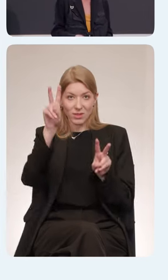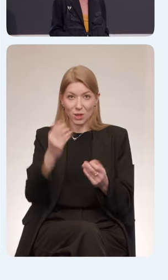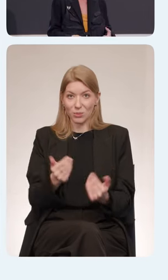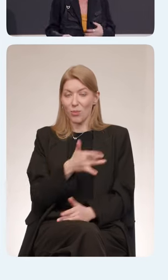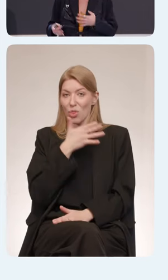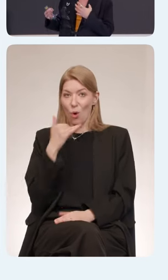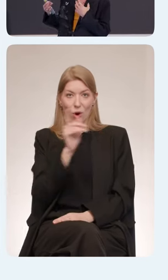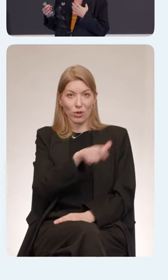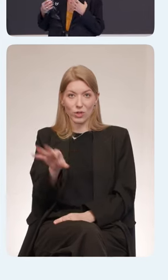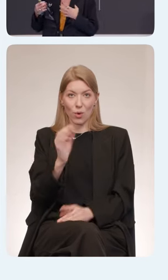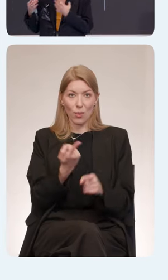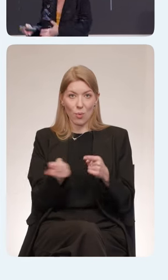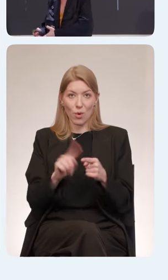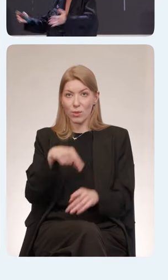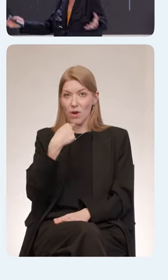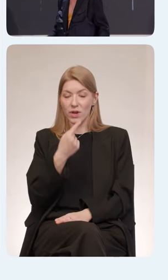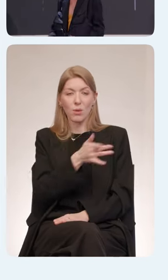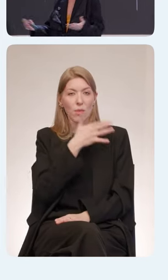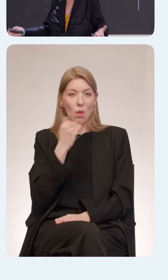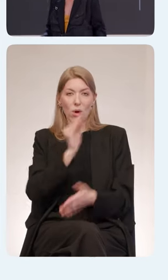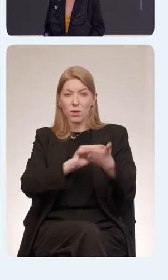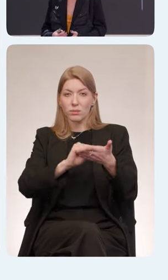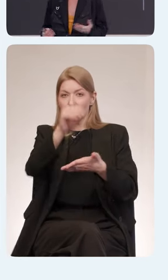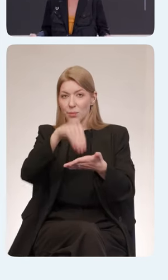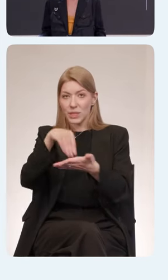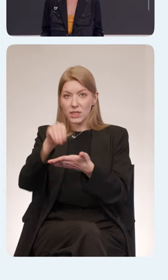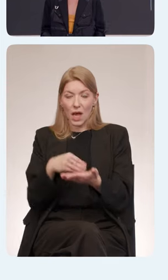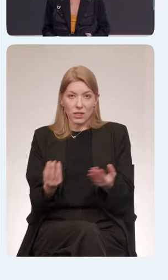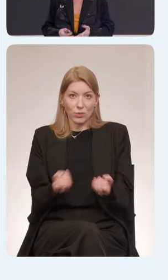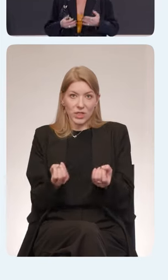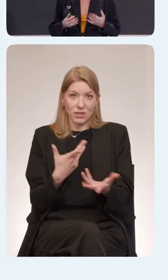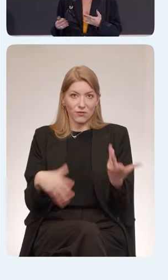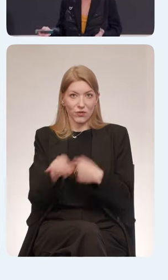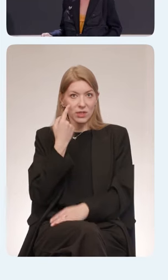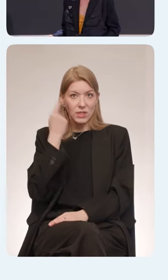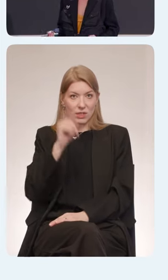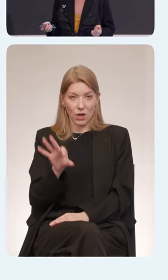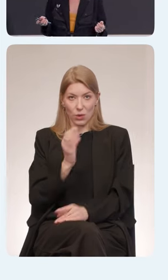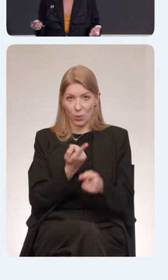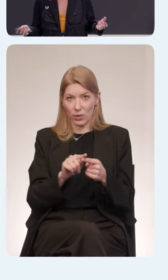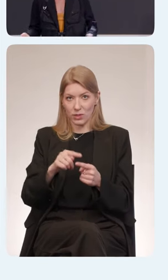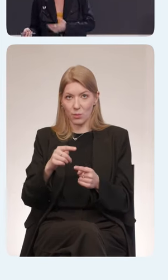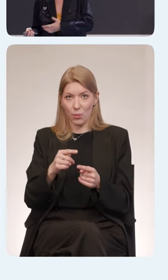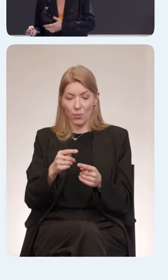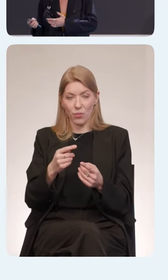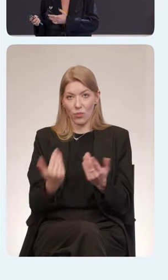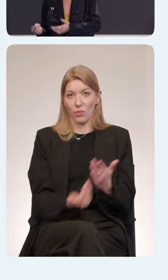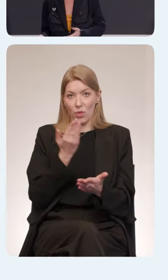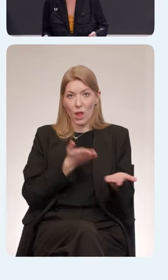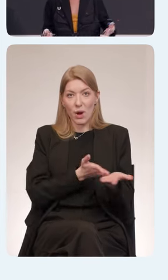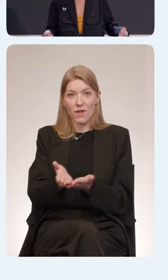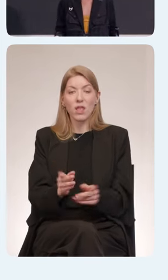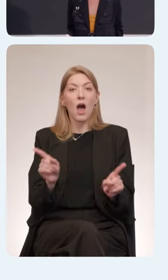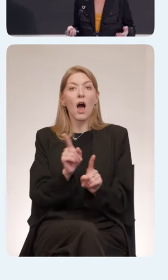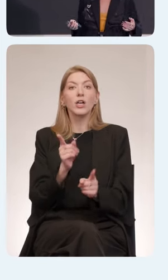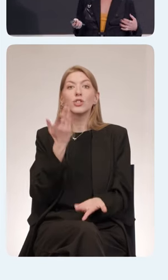уже говорили, много людей про нее уже писали, естественно, как бы на слуху. Но тем не менее, что если попробовать отсюда?